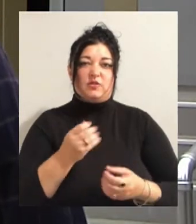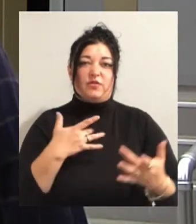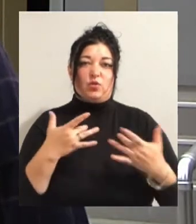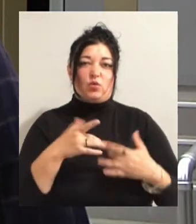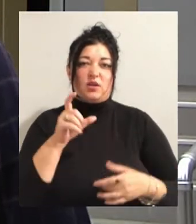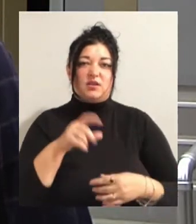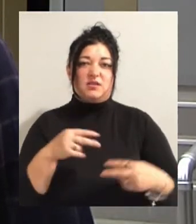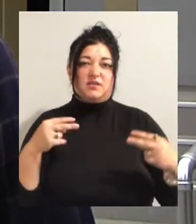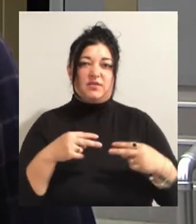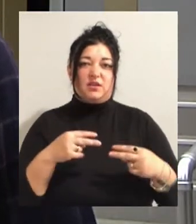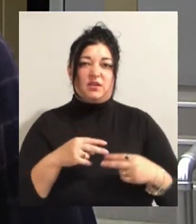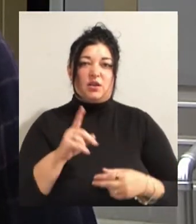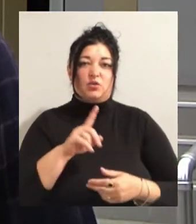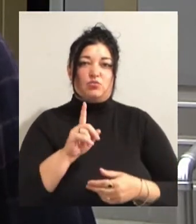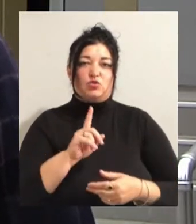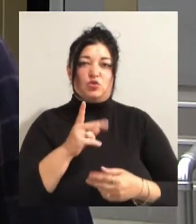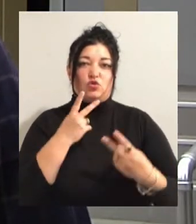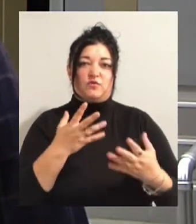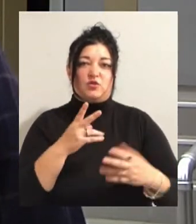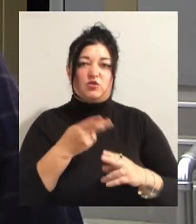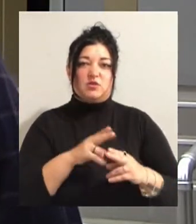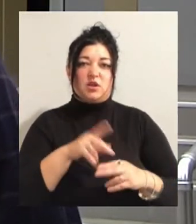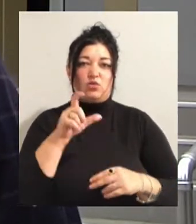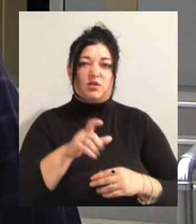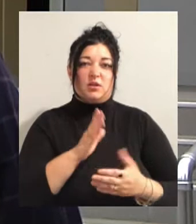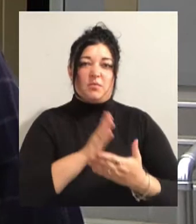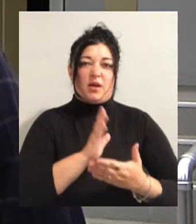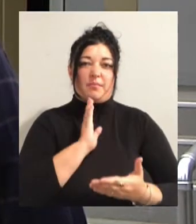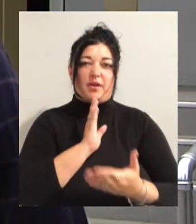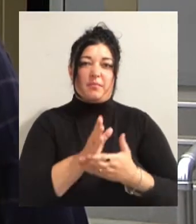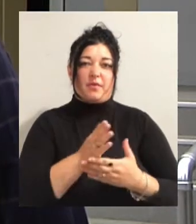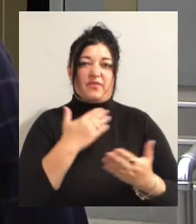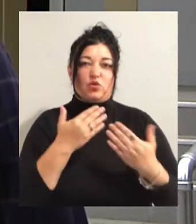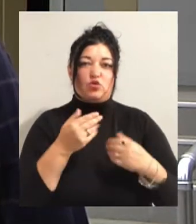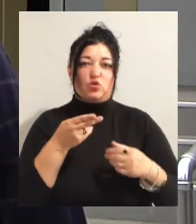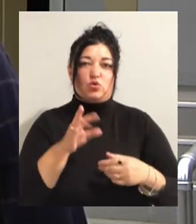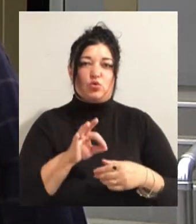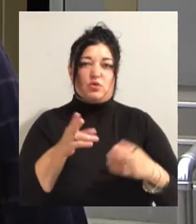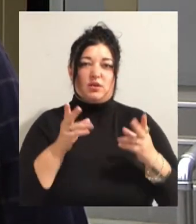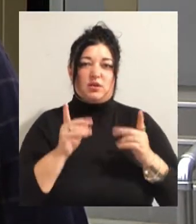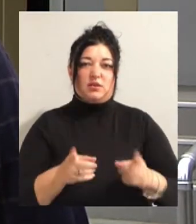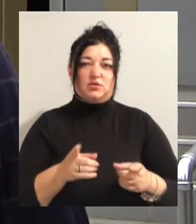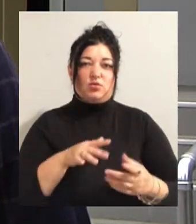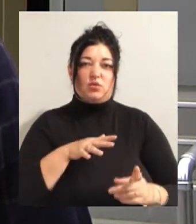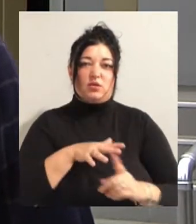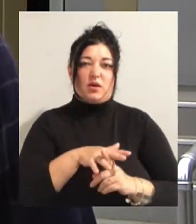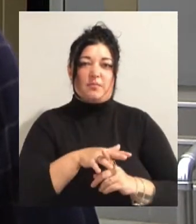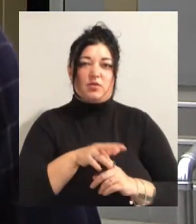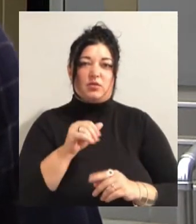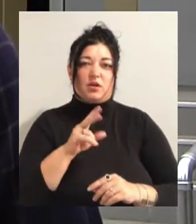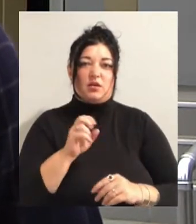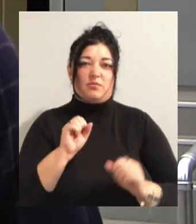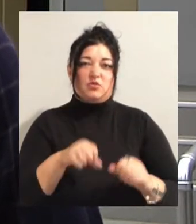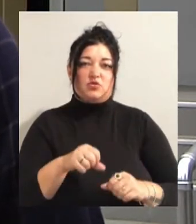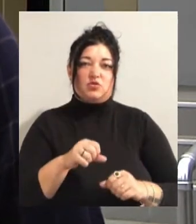що очевидно, що ця людина має пряме відношення до здійснення нападу. Але нам було важливо зафіксувати, що